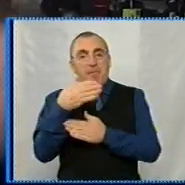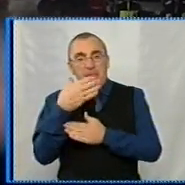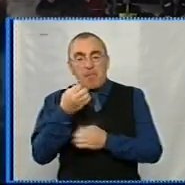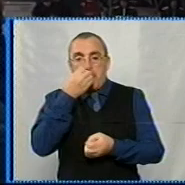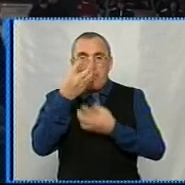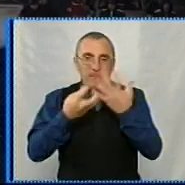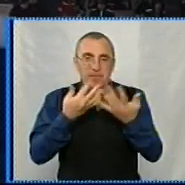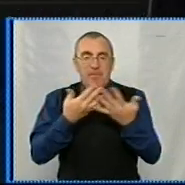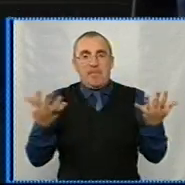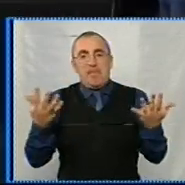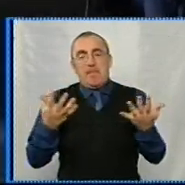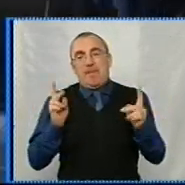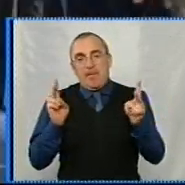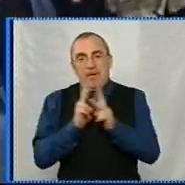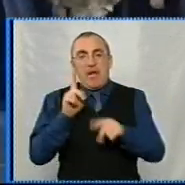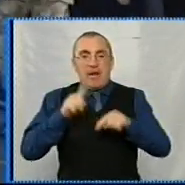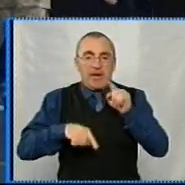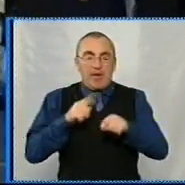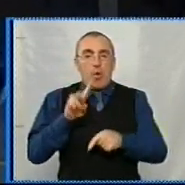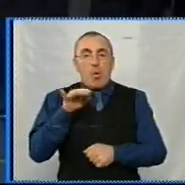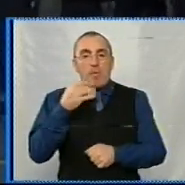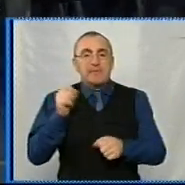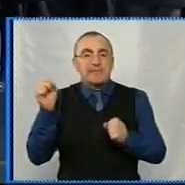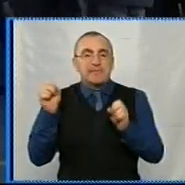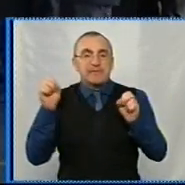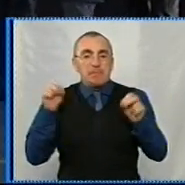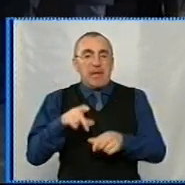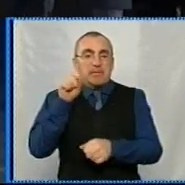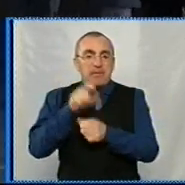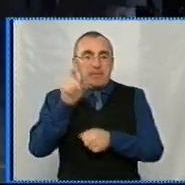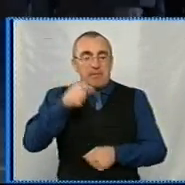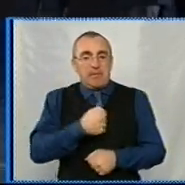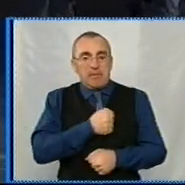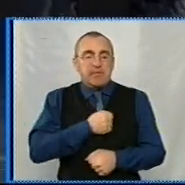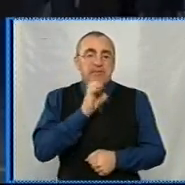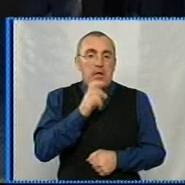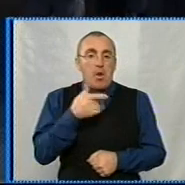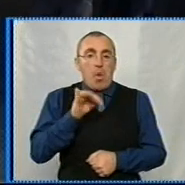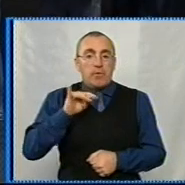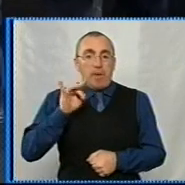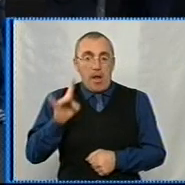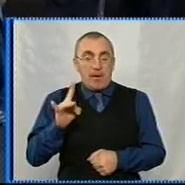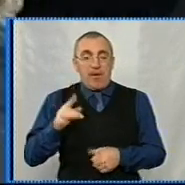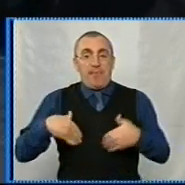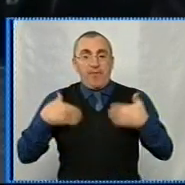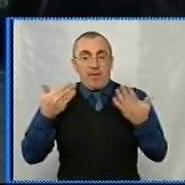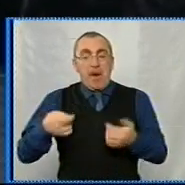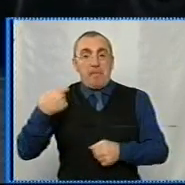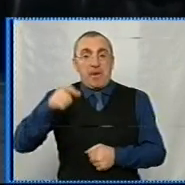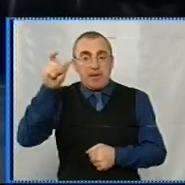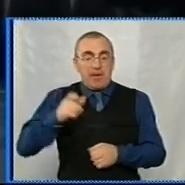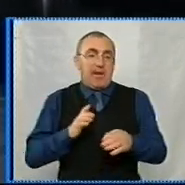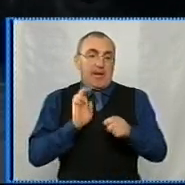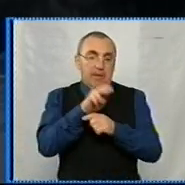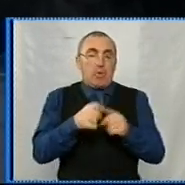квітами чекають рідні. Це з літака виходить кропивницький спецпризначенець Сергій Глондар. Після вітання з президентом йде до своїх